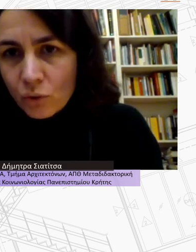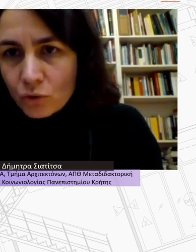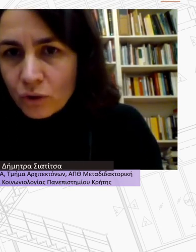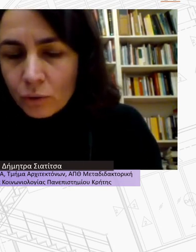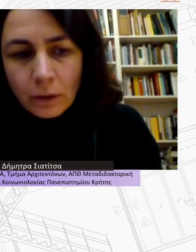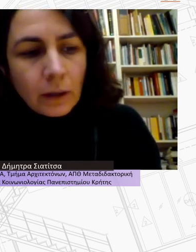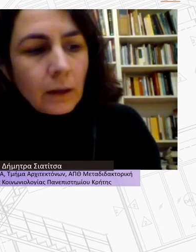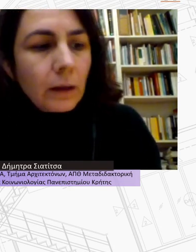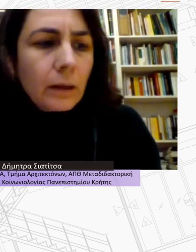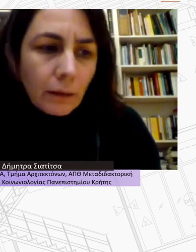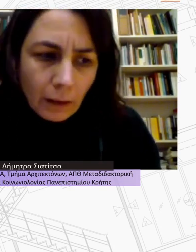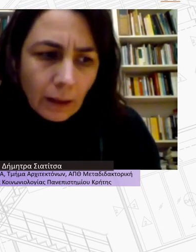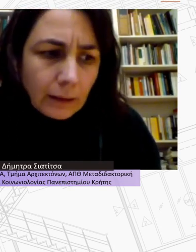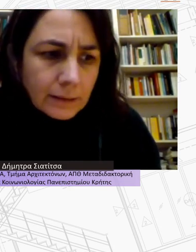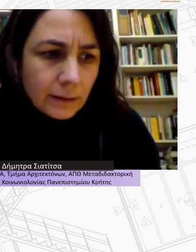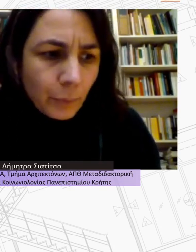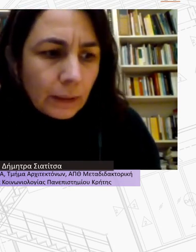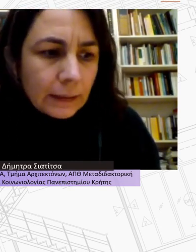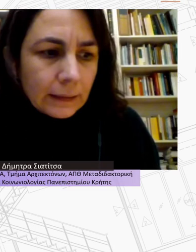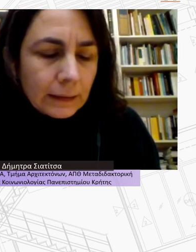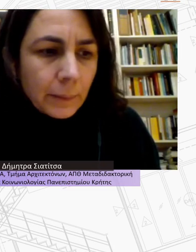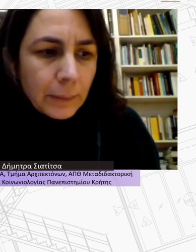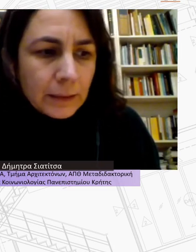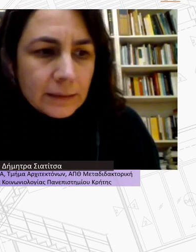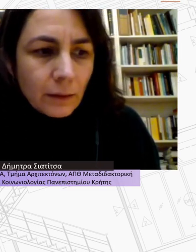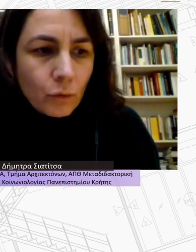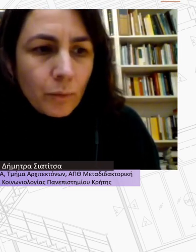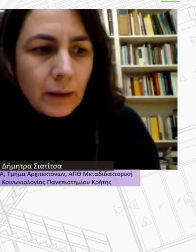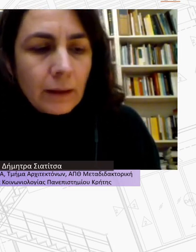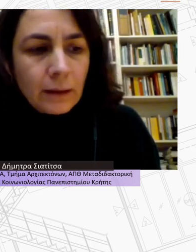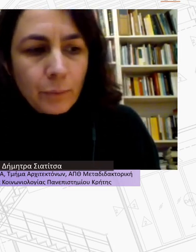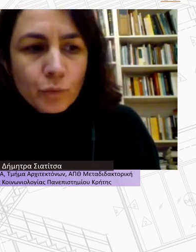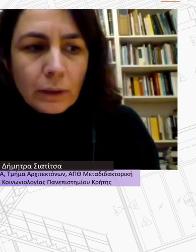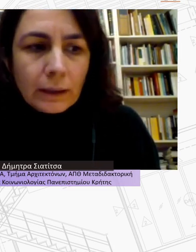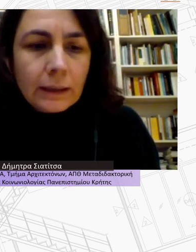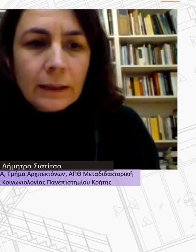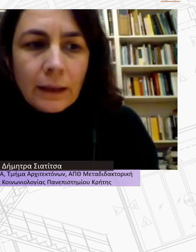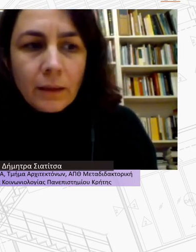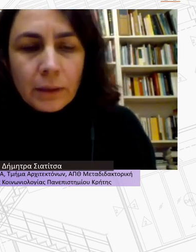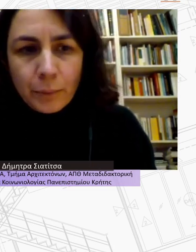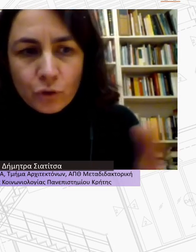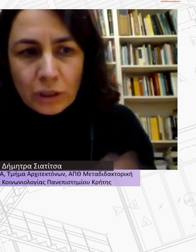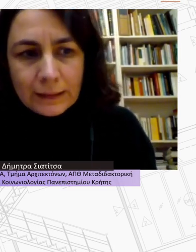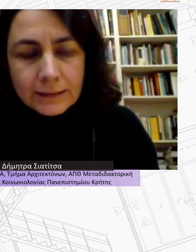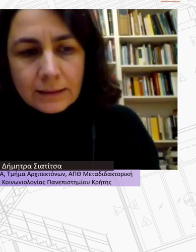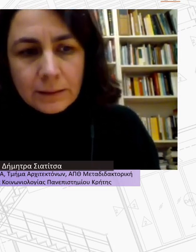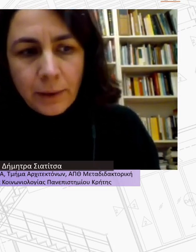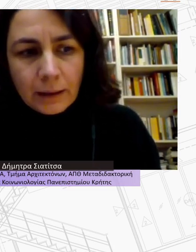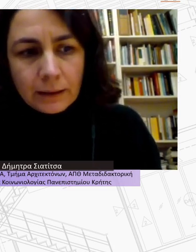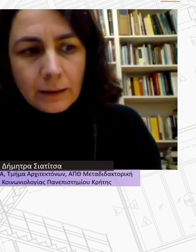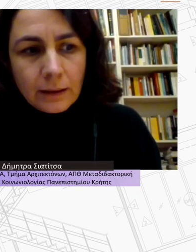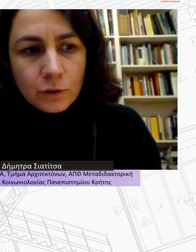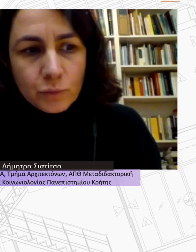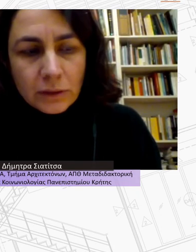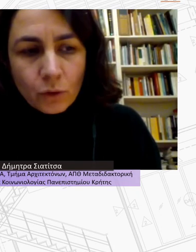μισθώσεων. Έχει ασκηθεί πολύ κριτική και πρέπει να ξαναδούμε πώς μπορεί να γίνει και είδαμε και πώς η αντίσταση